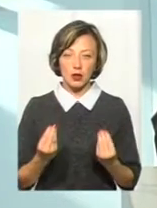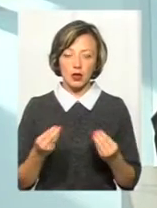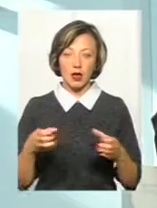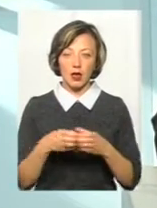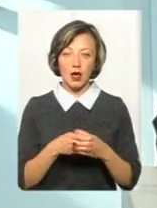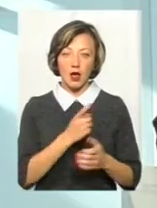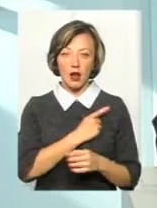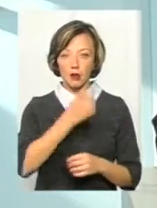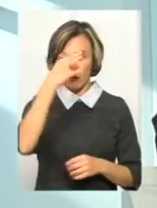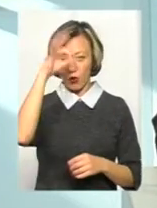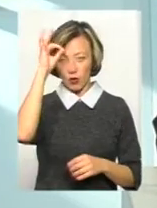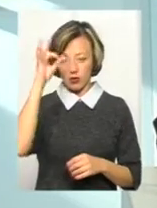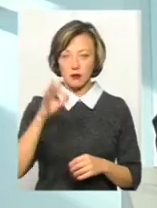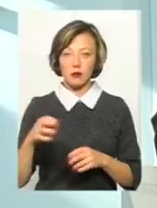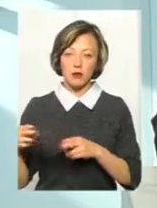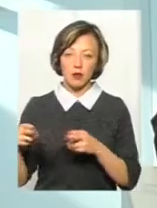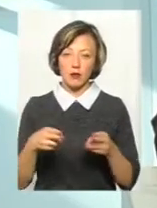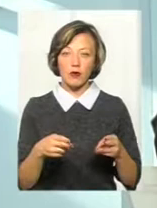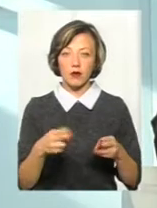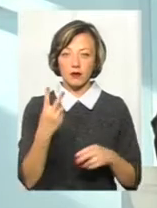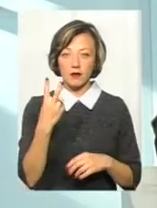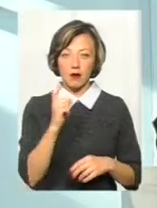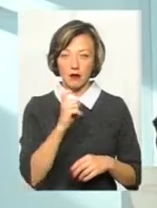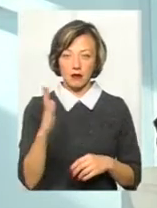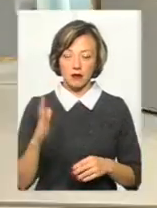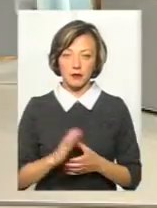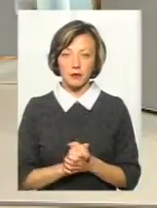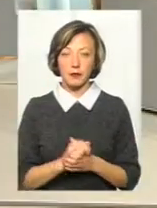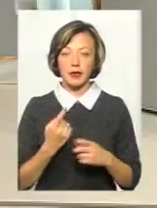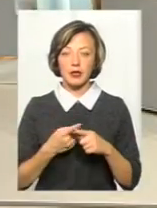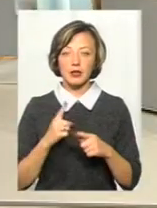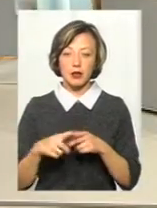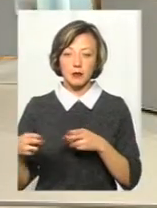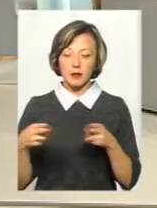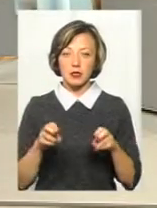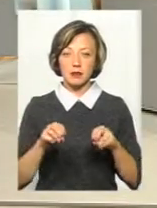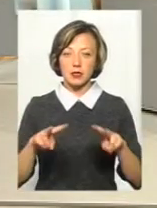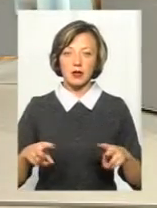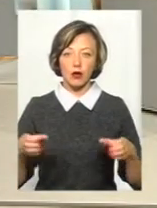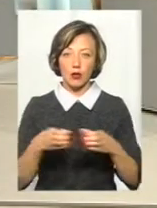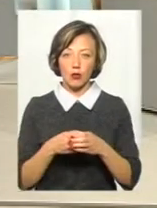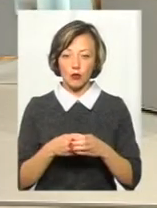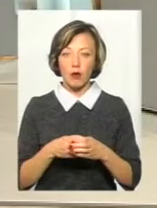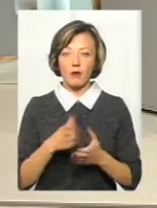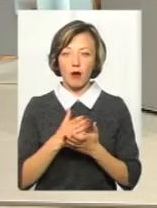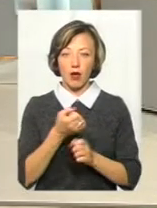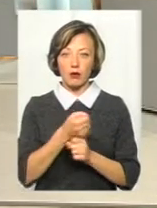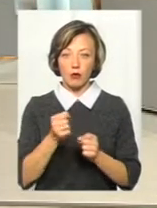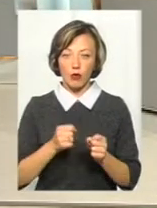поліції охорони прибувають протягом двох хвилин. Це прибуває спеціальна група, яка озброєна,